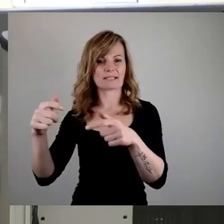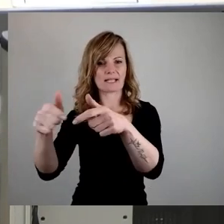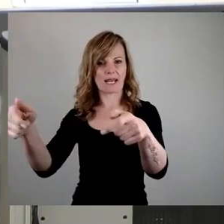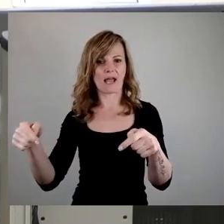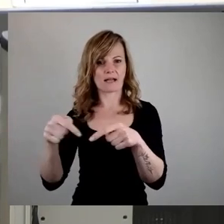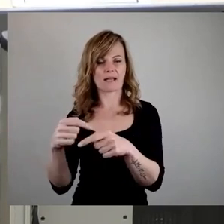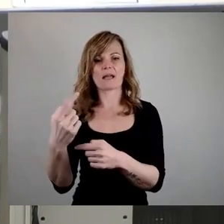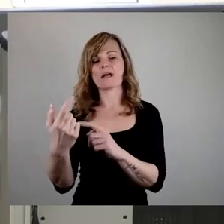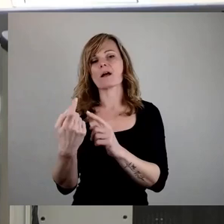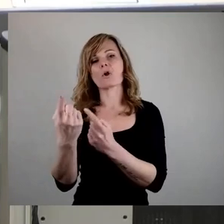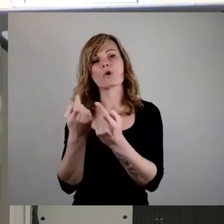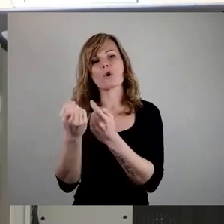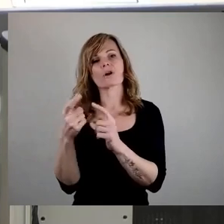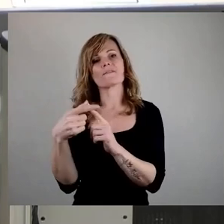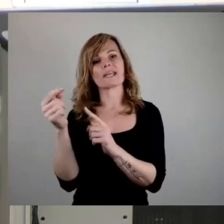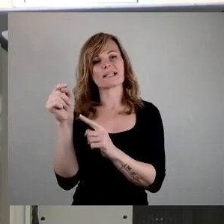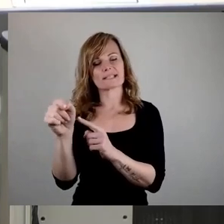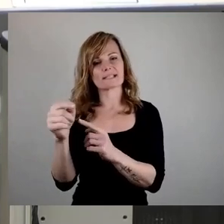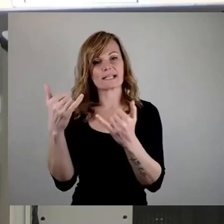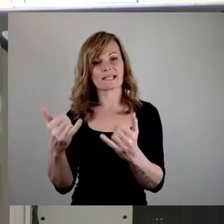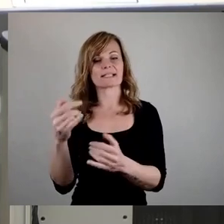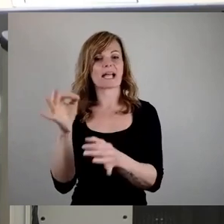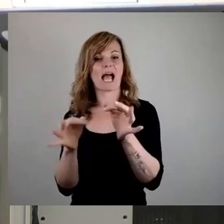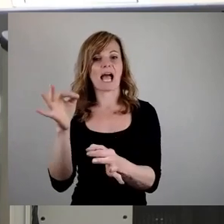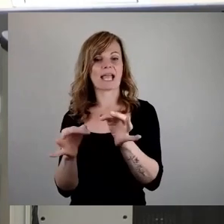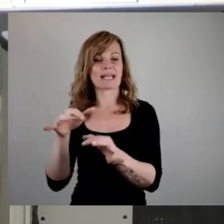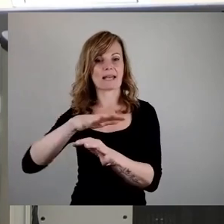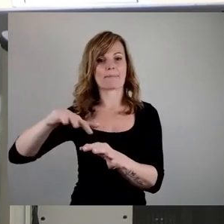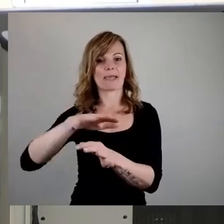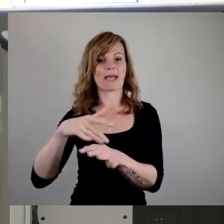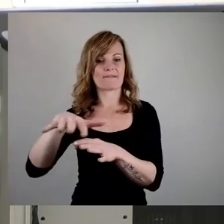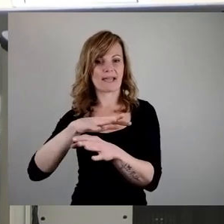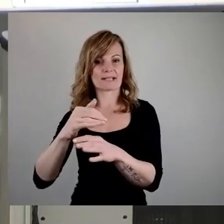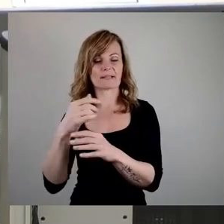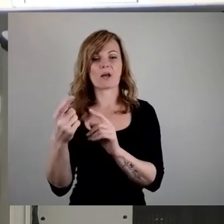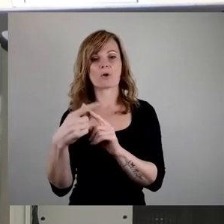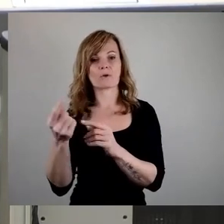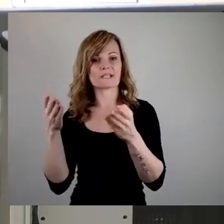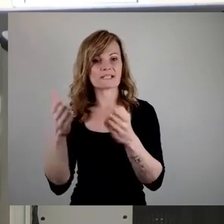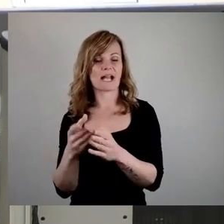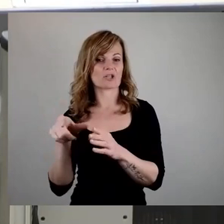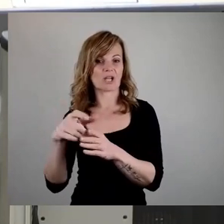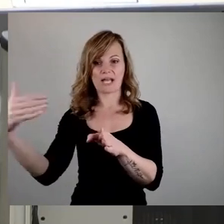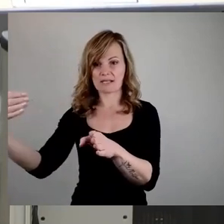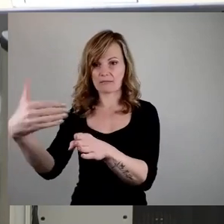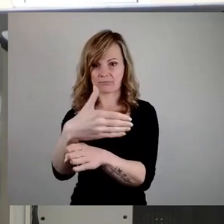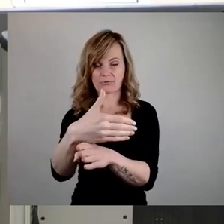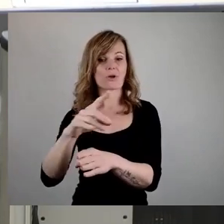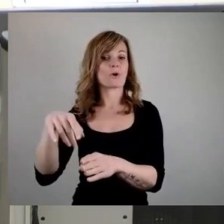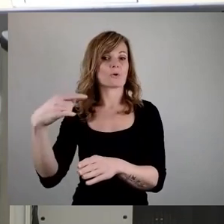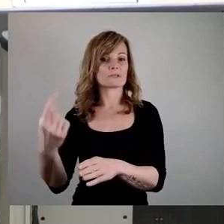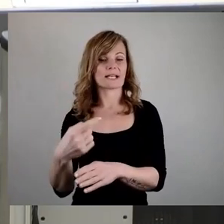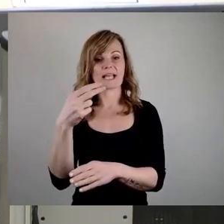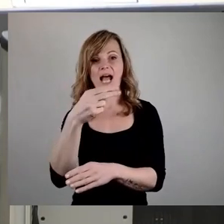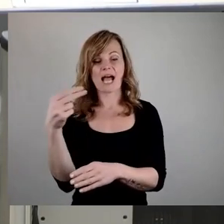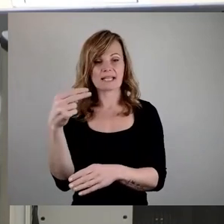dem jetzigen Heidelbergfeld die Lockwitz-Talstraße gewähren und in Heidenau